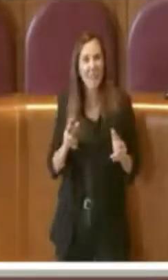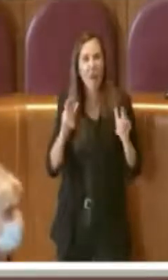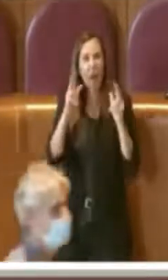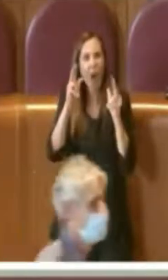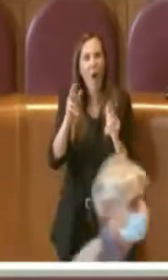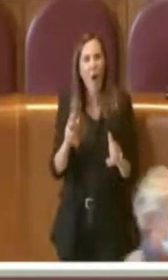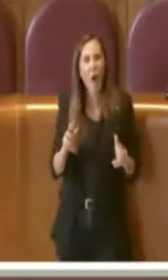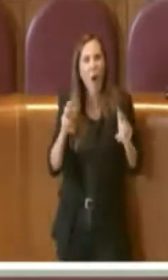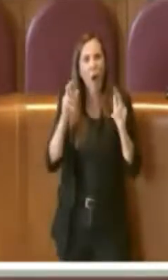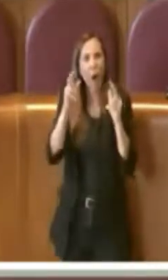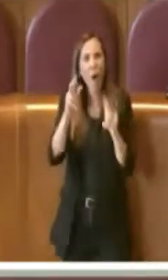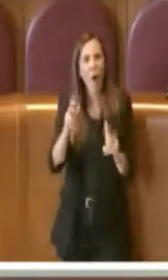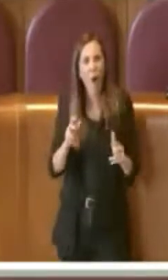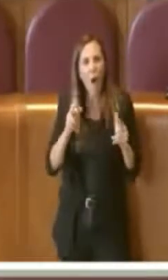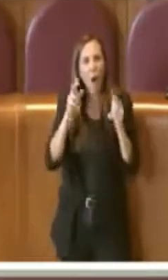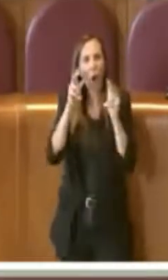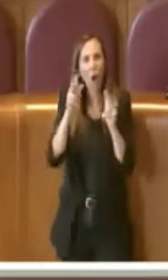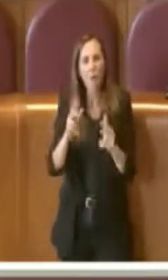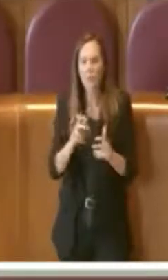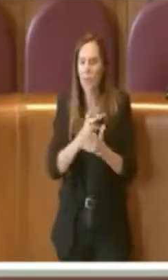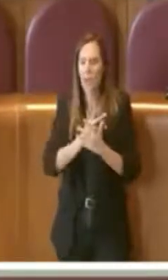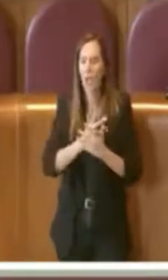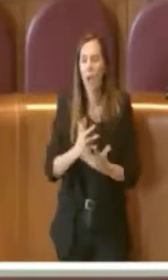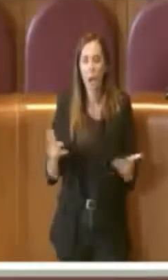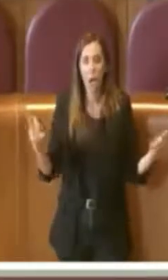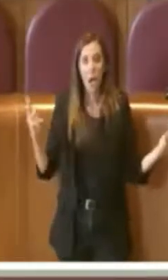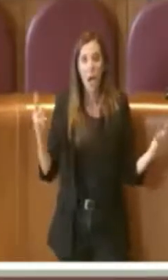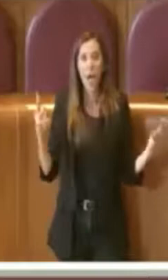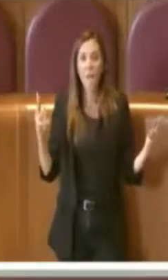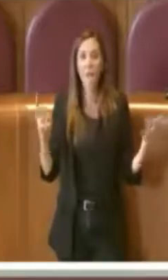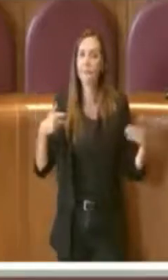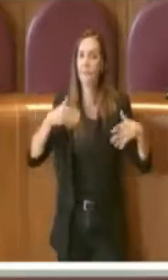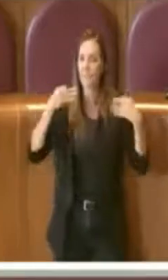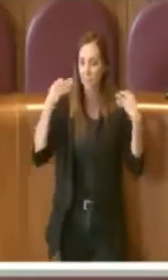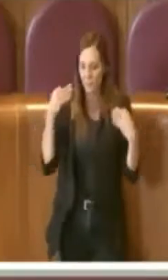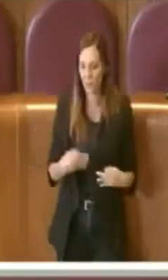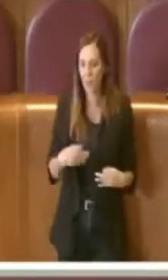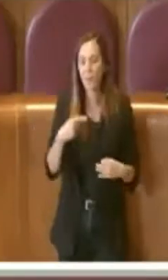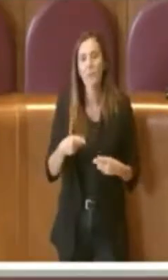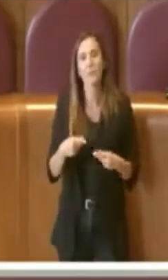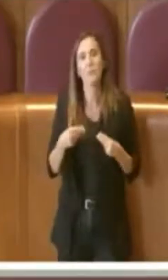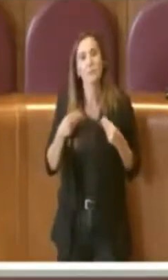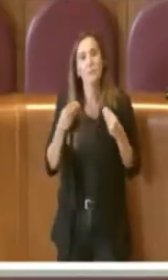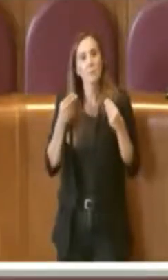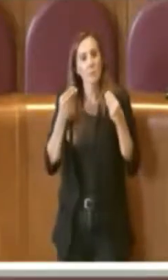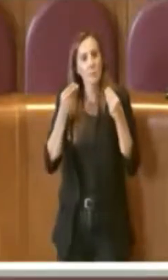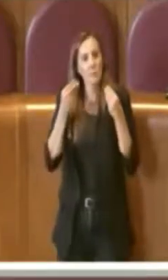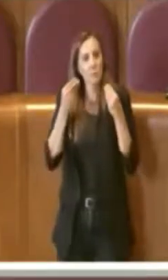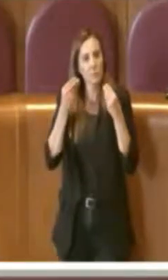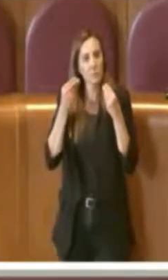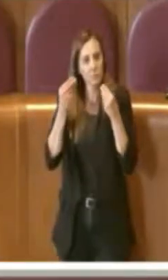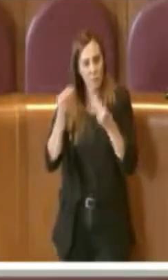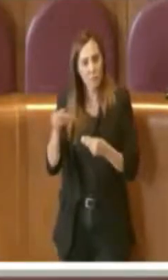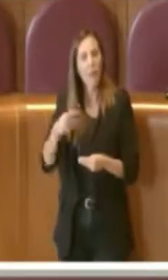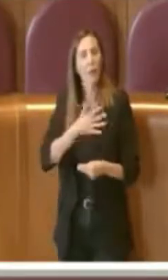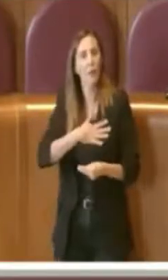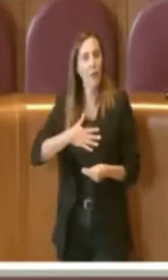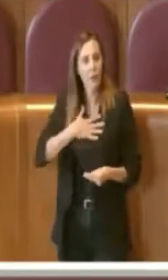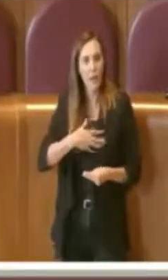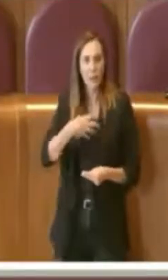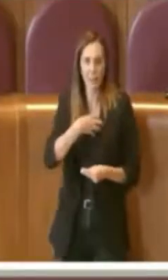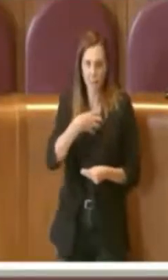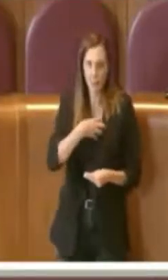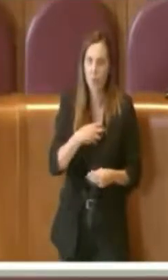fatto è uno sforzo decisamente enorme, che sicuramente avrà gratificato l'Assessore e l'amministrazione